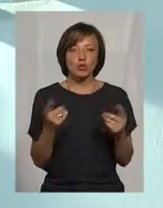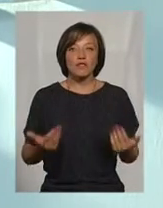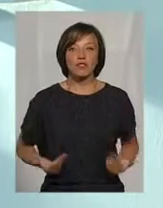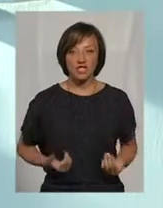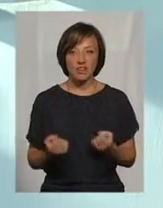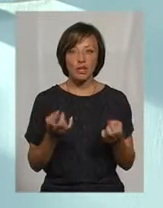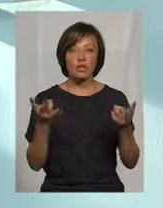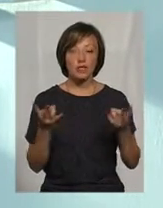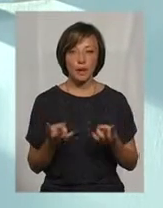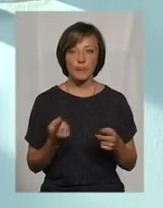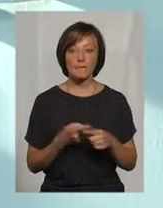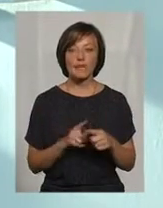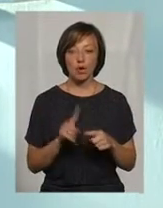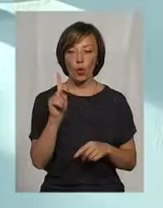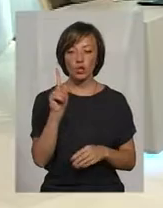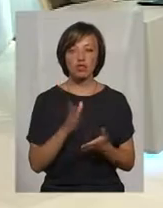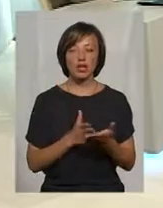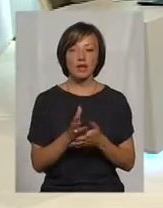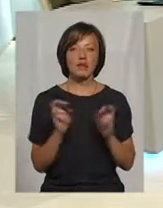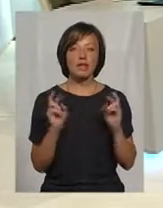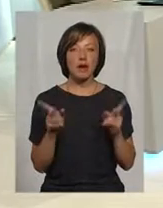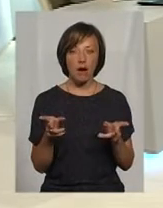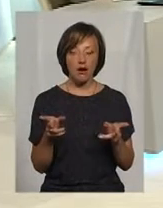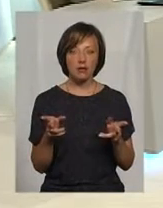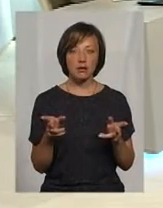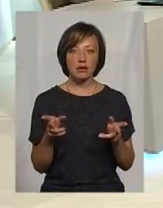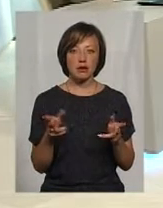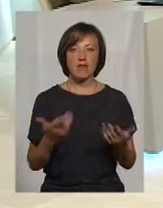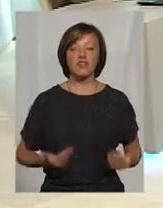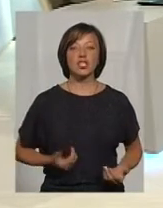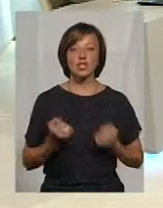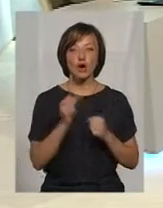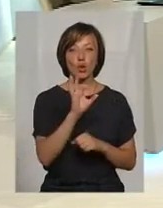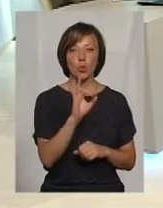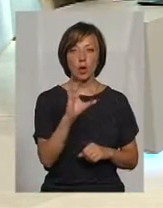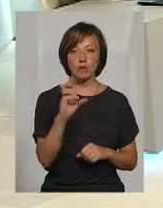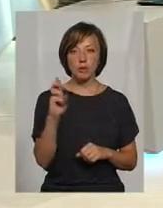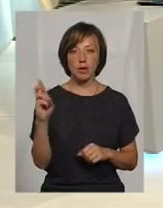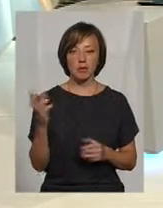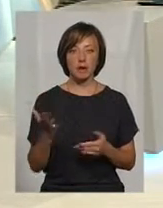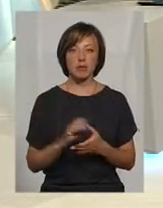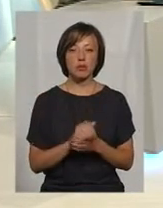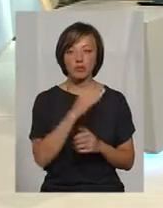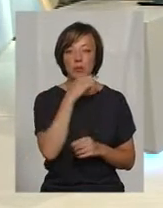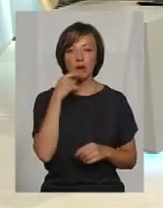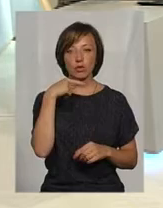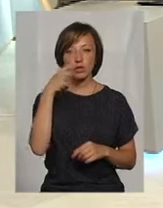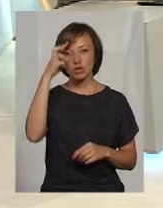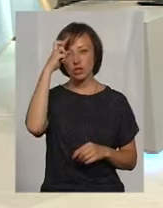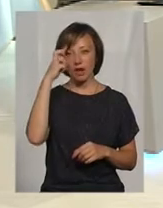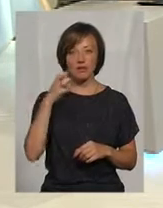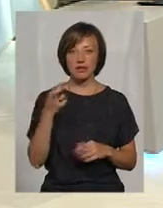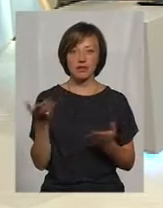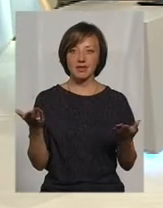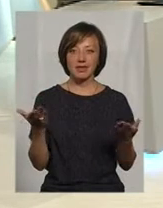чином треба. Це один з шляхів, яким чином виживати ОСББ. Тому що, можна багато говорити, над державою вона не